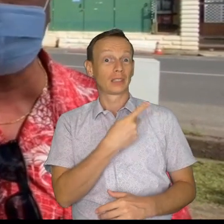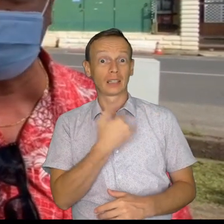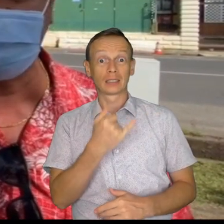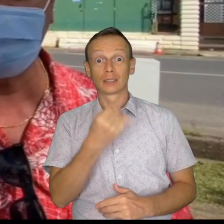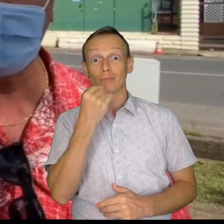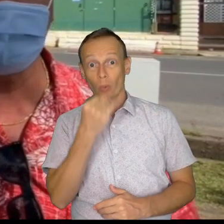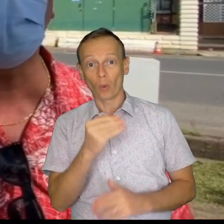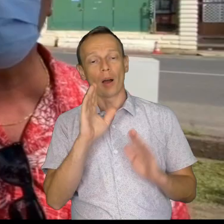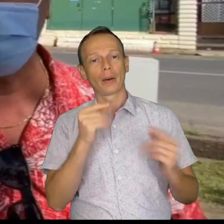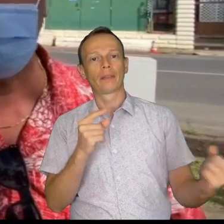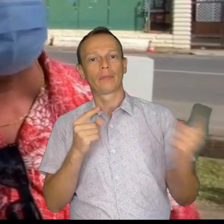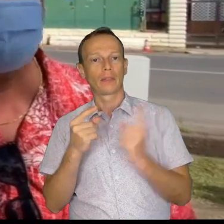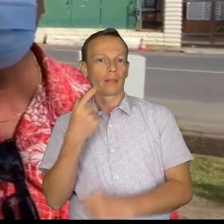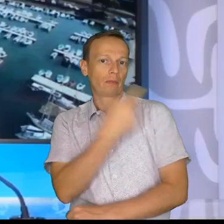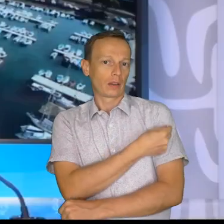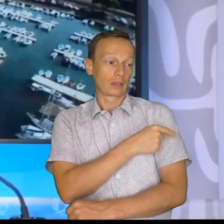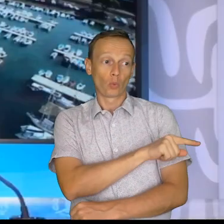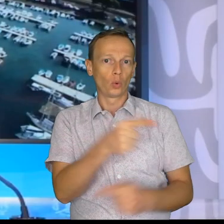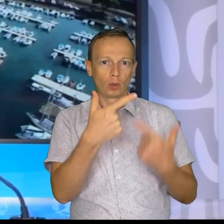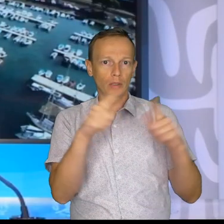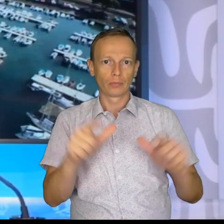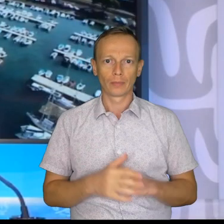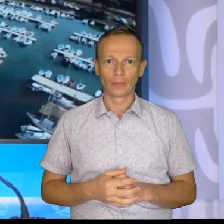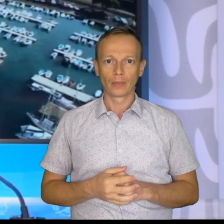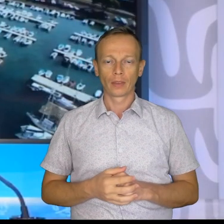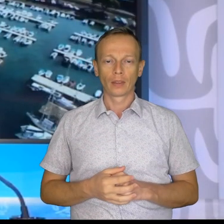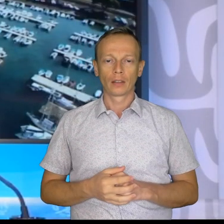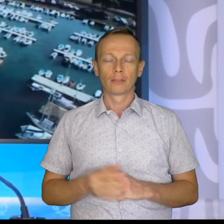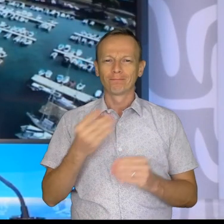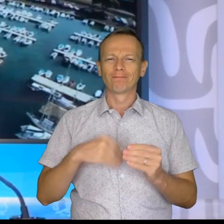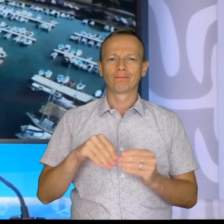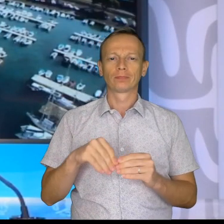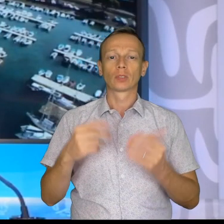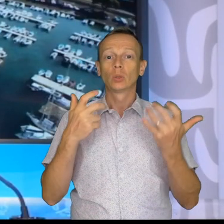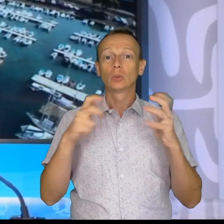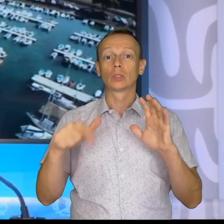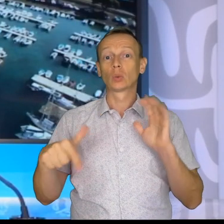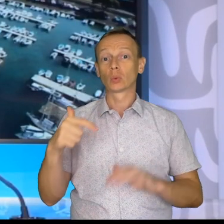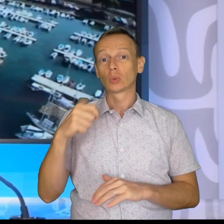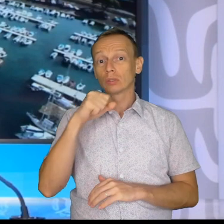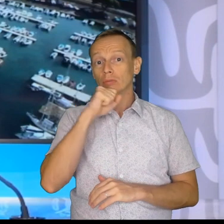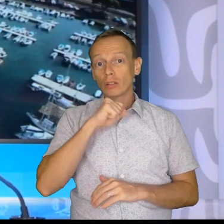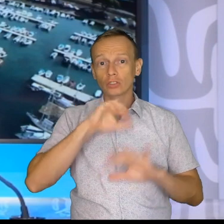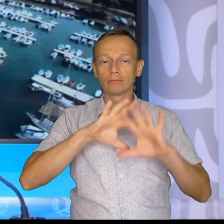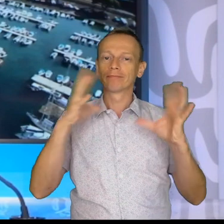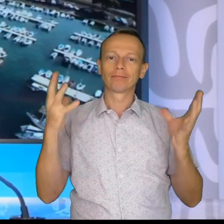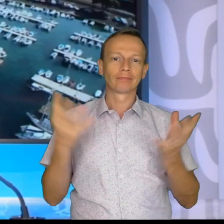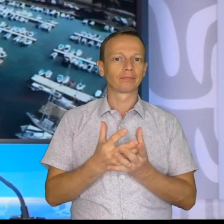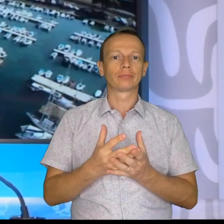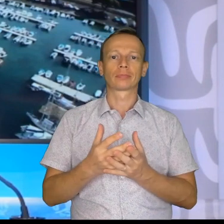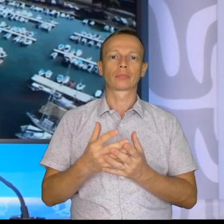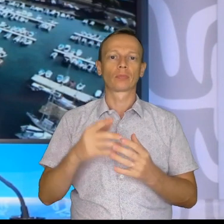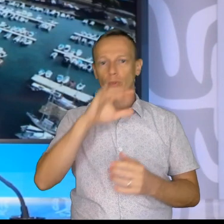va venir vacciner. Ils sont libres. – Oui, et j'ajoute que 812 Matahiapos dans toute la Polynésie se sont fait